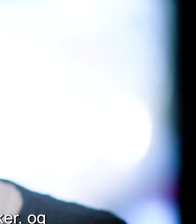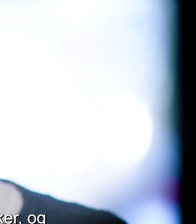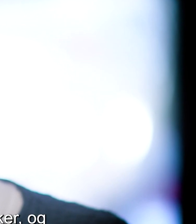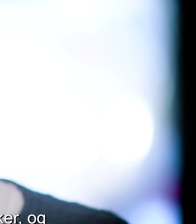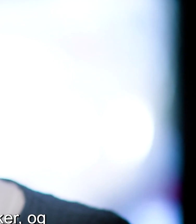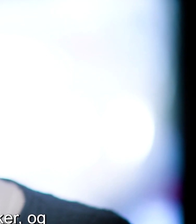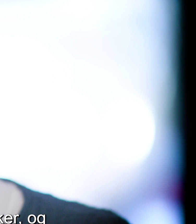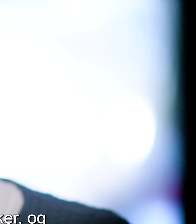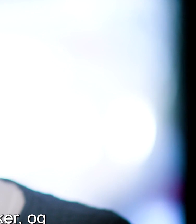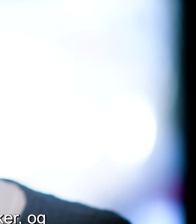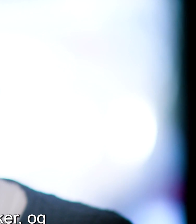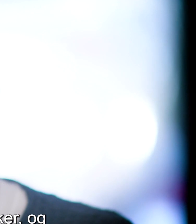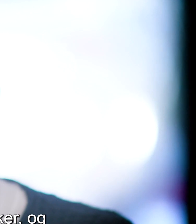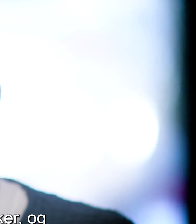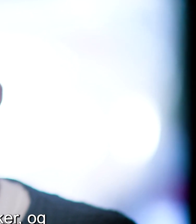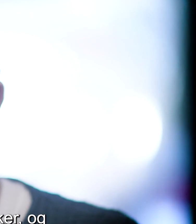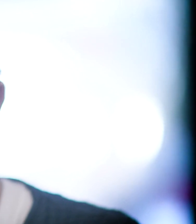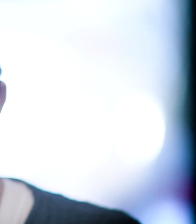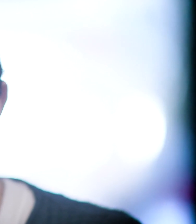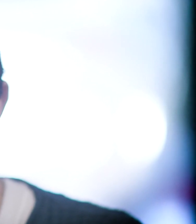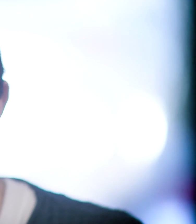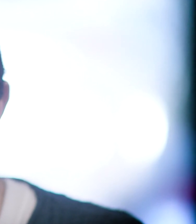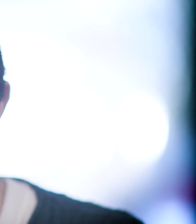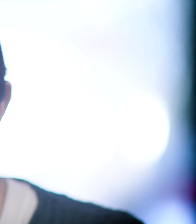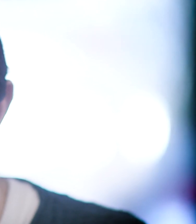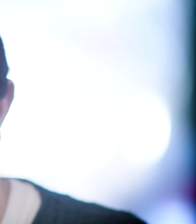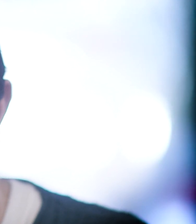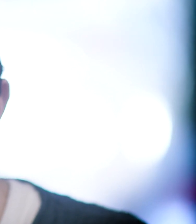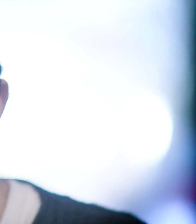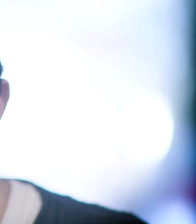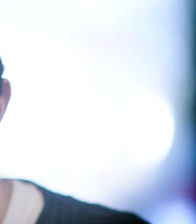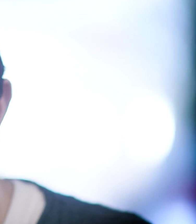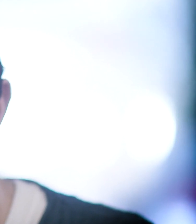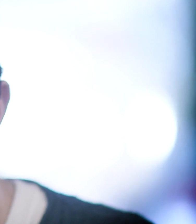mennesker og hvordan man liksom er på en arbeidsplass.